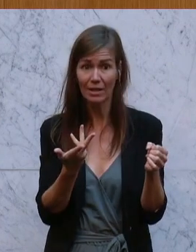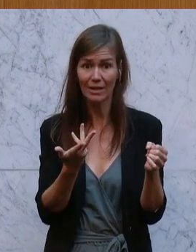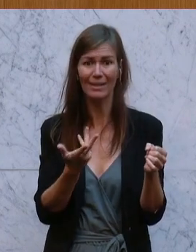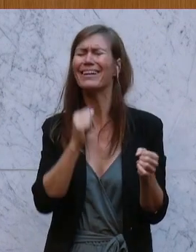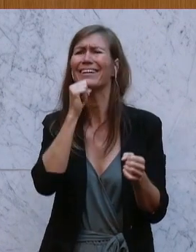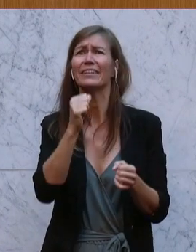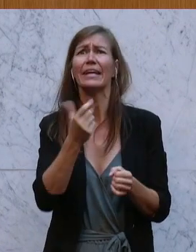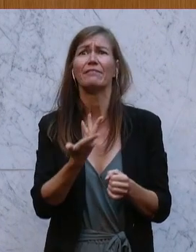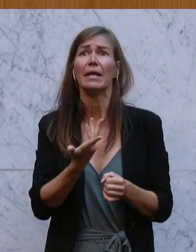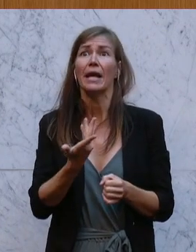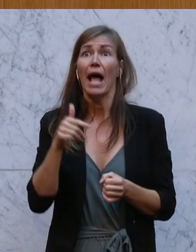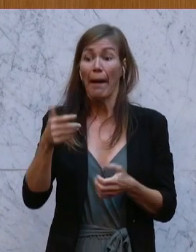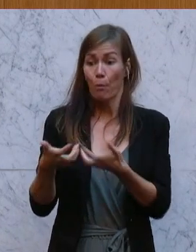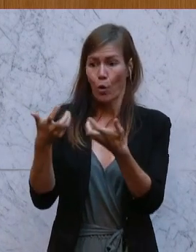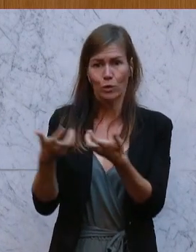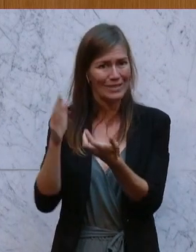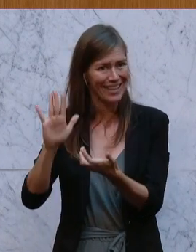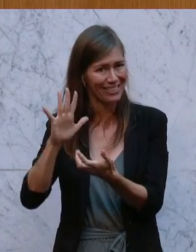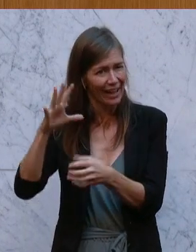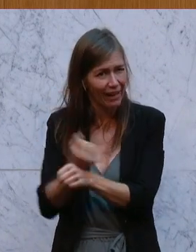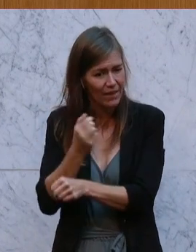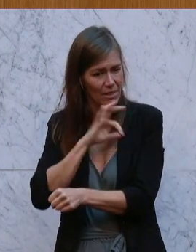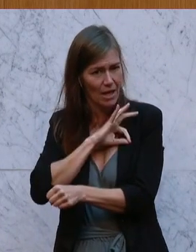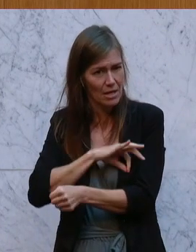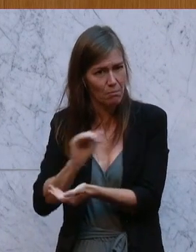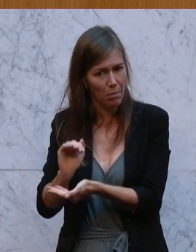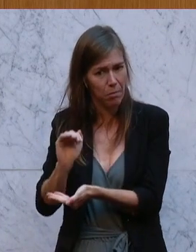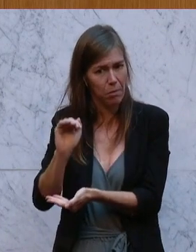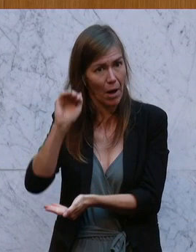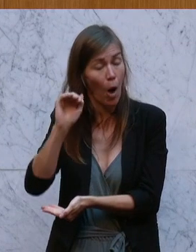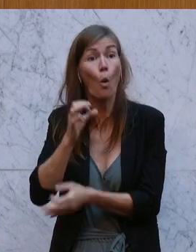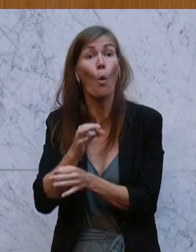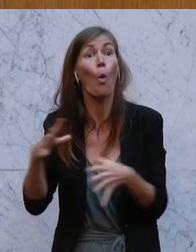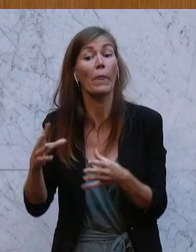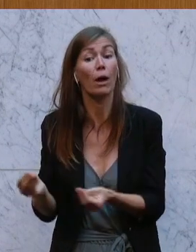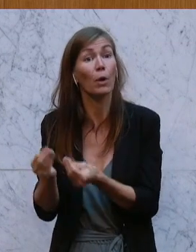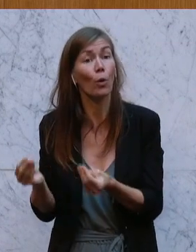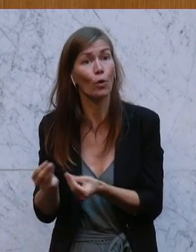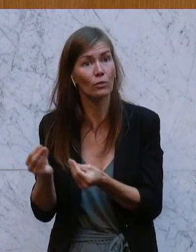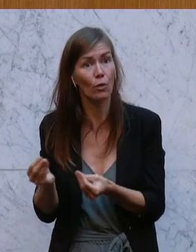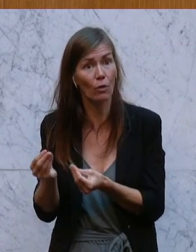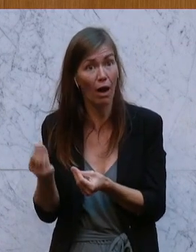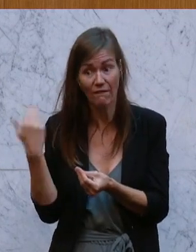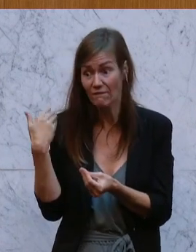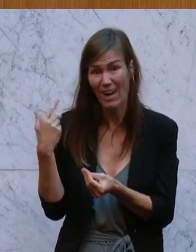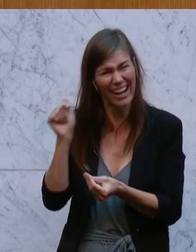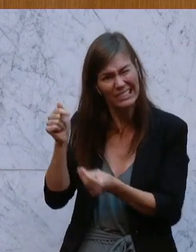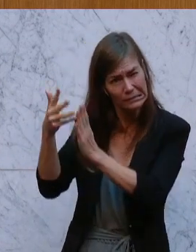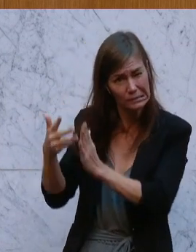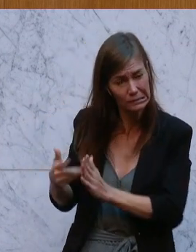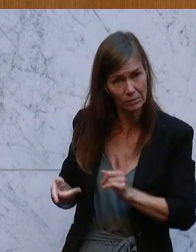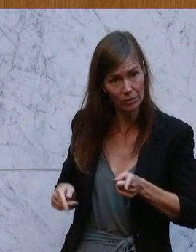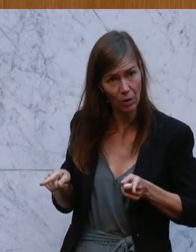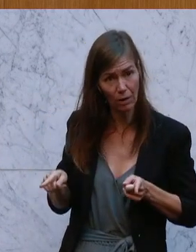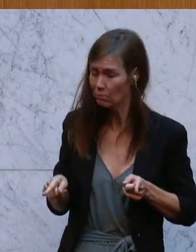Gewinne der Produzenten erhöhen, aber nichts zu tun haben mit den Erzeugerkosten, haben sie abgelehnt. Und unseren Vorschlag, die